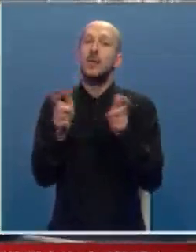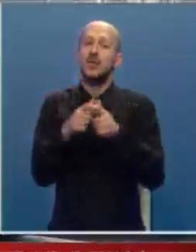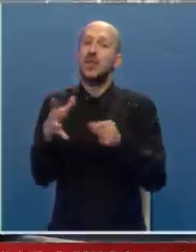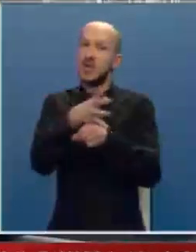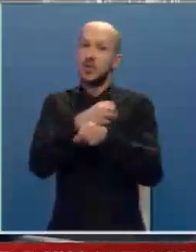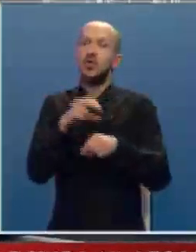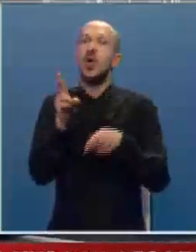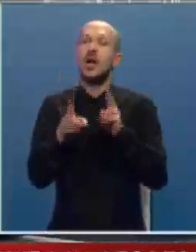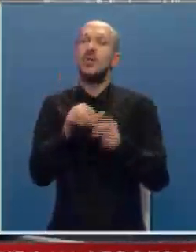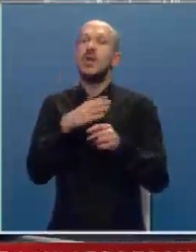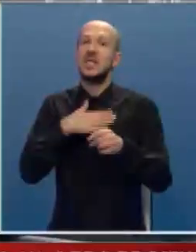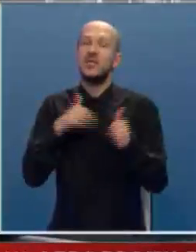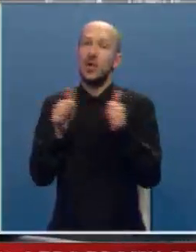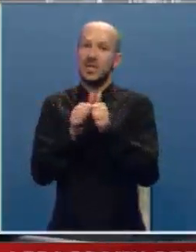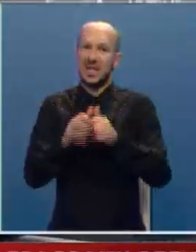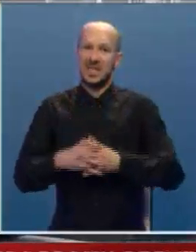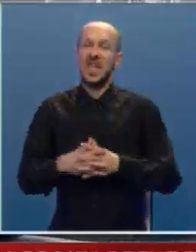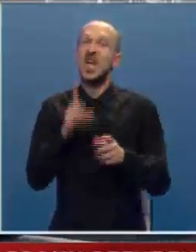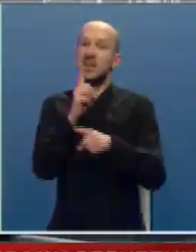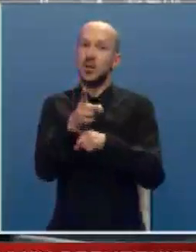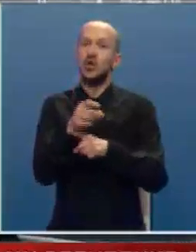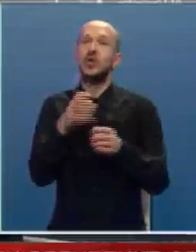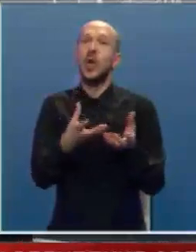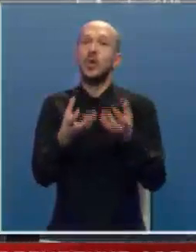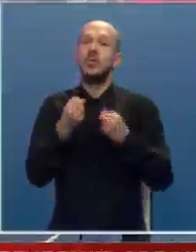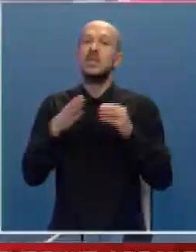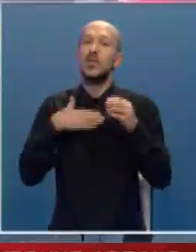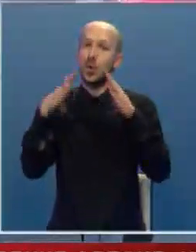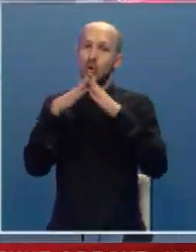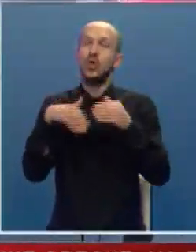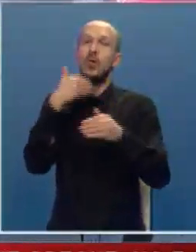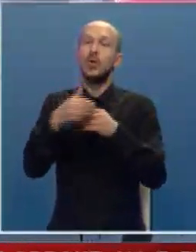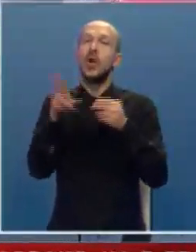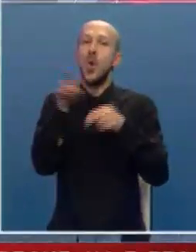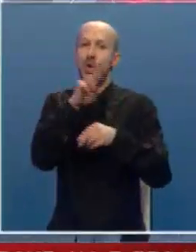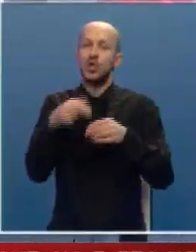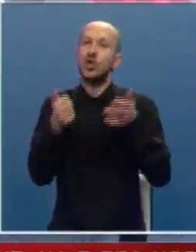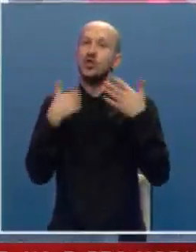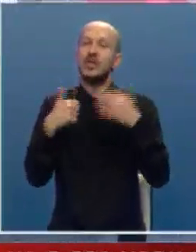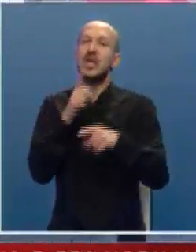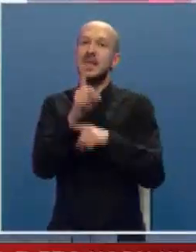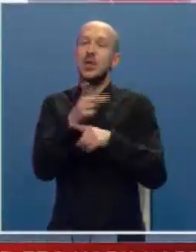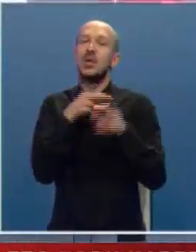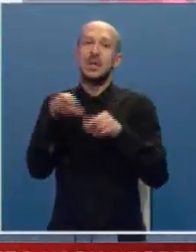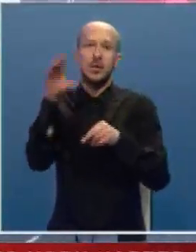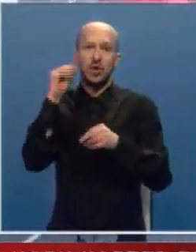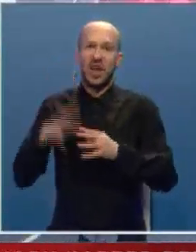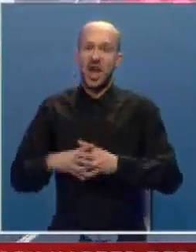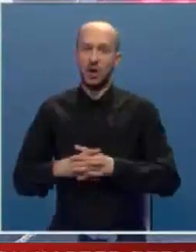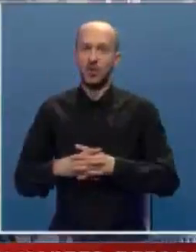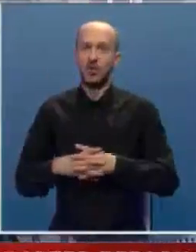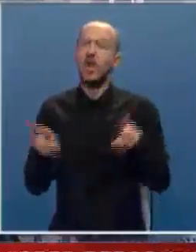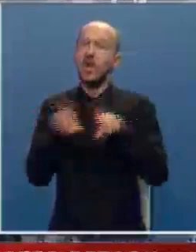iskoristio kako bi svojoj saradnici naložio da odnese svoju kući, a potom i uništi 60 naloga za prisluškivanje.